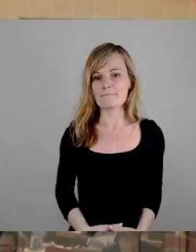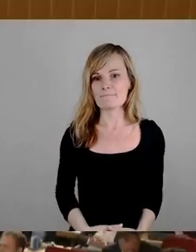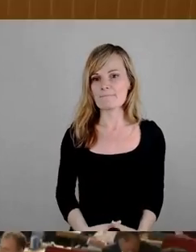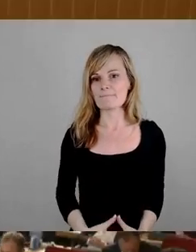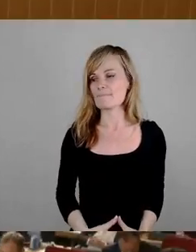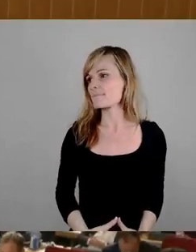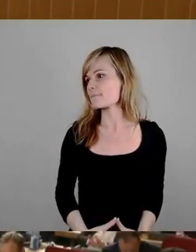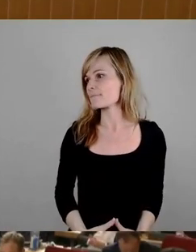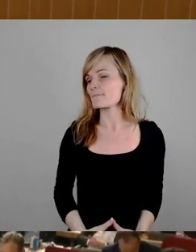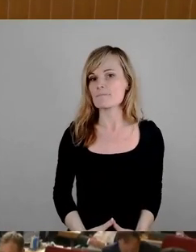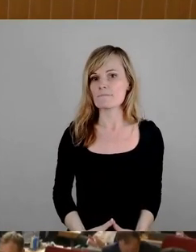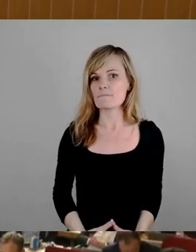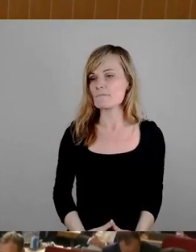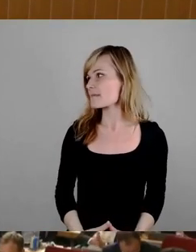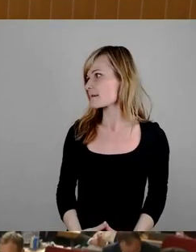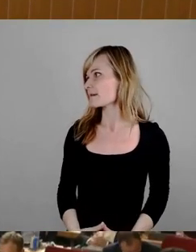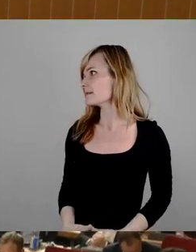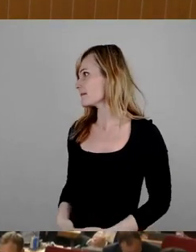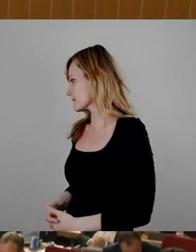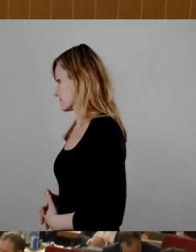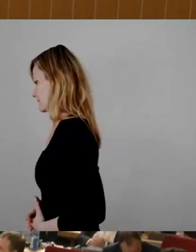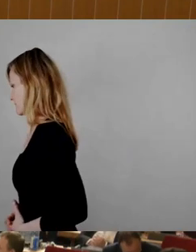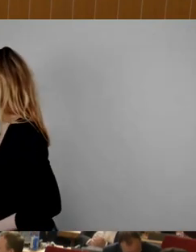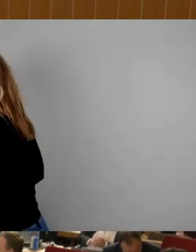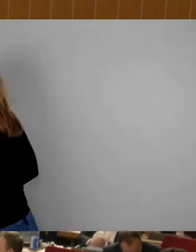Als nächste Fraktion, Bündnis 90 die Kuhin, Frau Mühler.